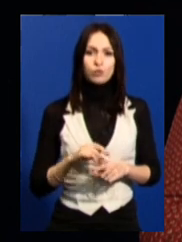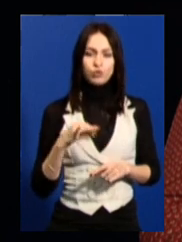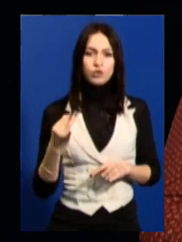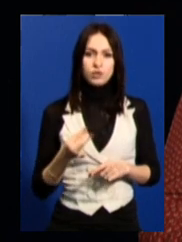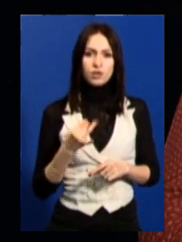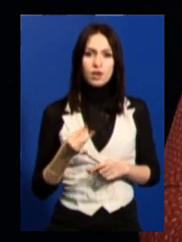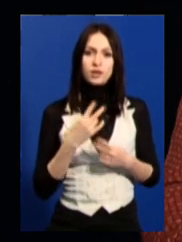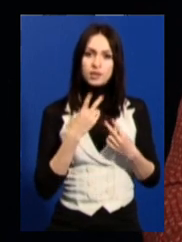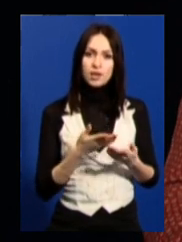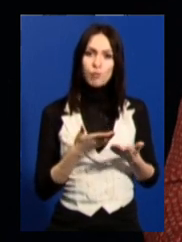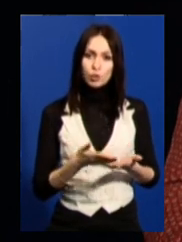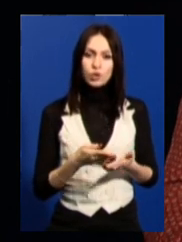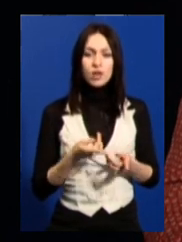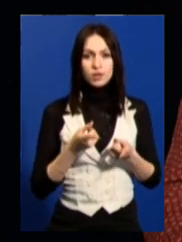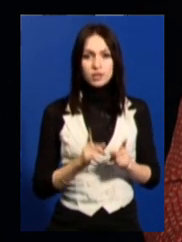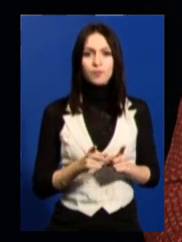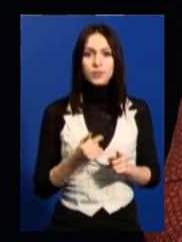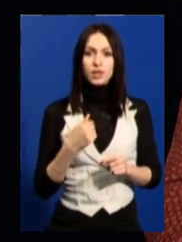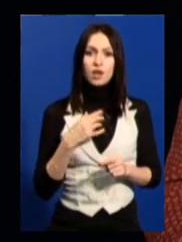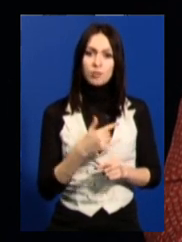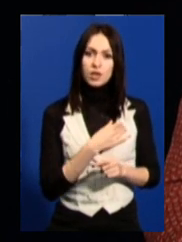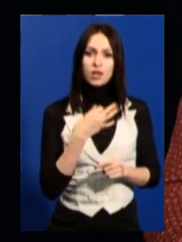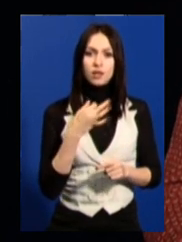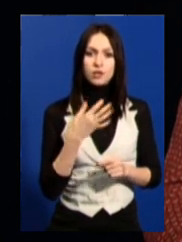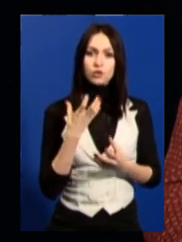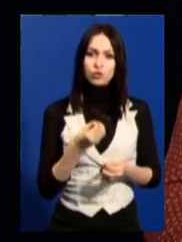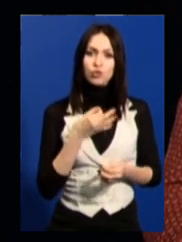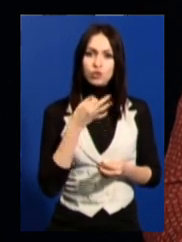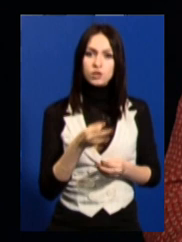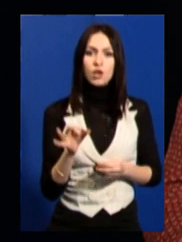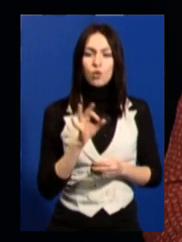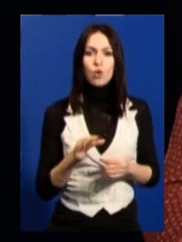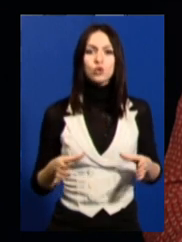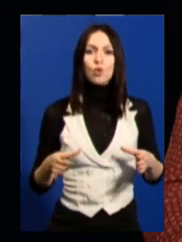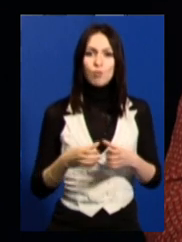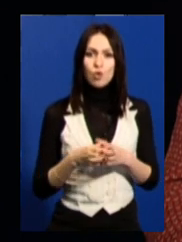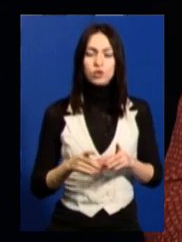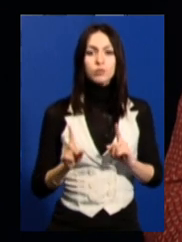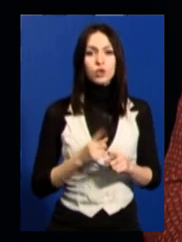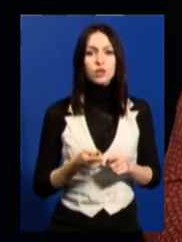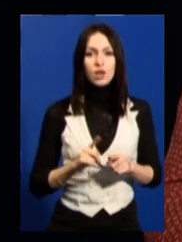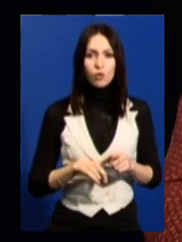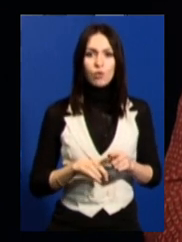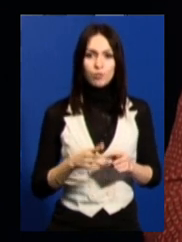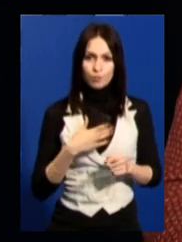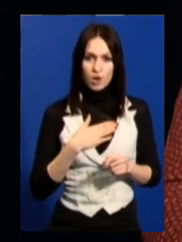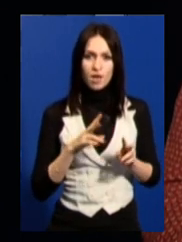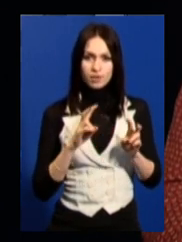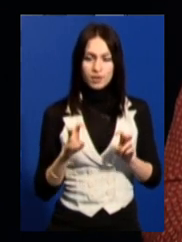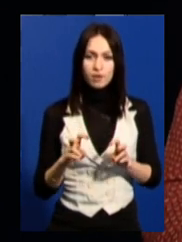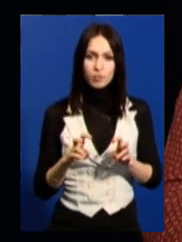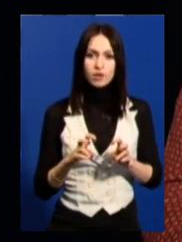спостерігати. Насправді, я хотів ще сказати про Соборність, тому що це таке ж моя тема.